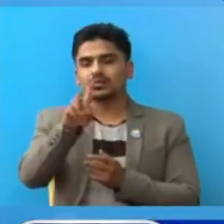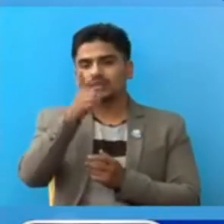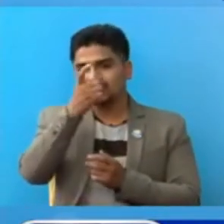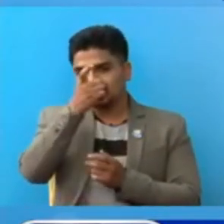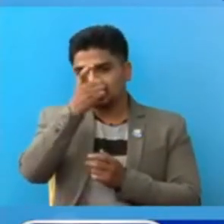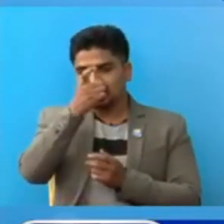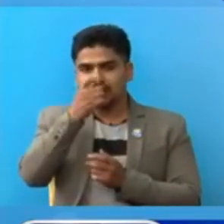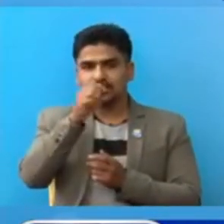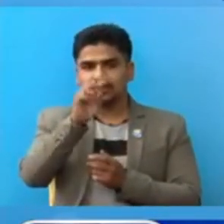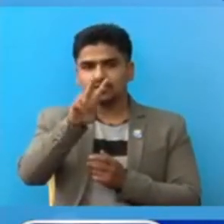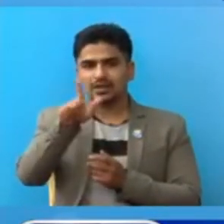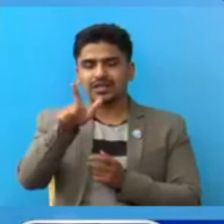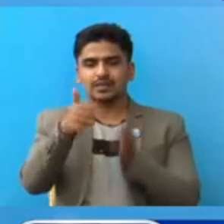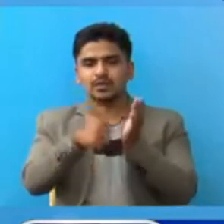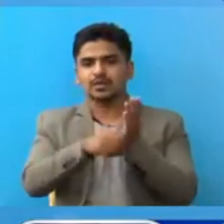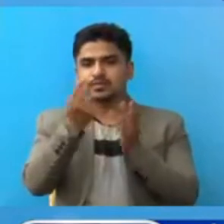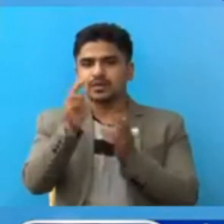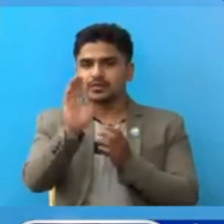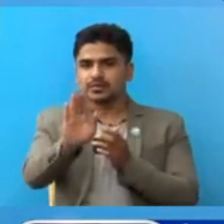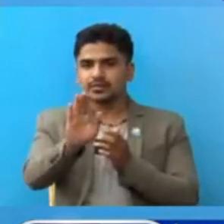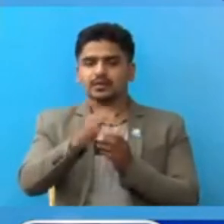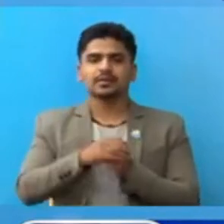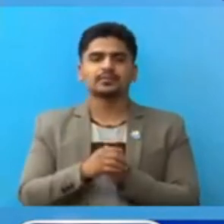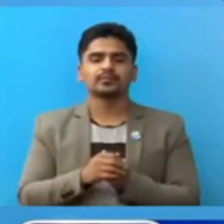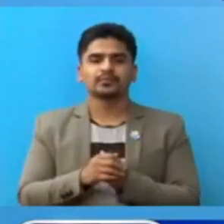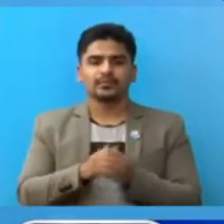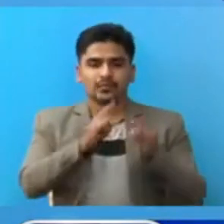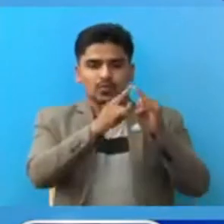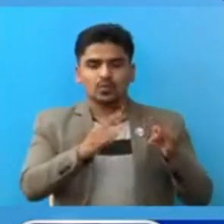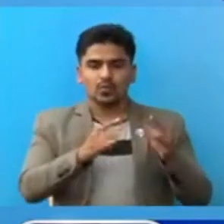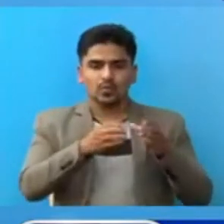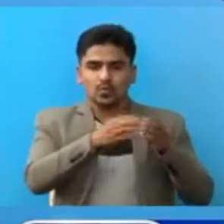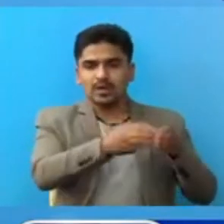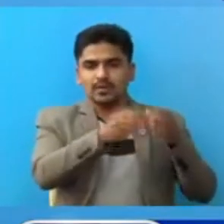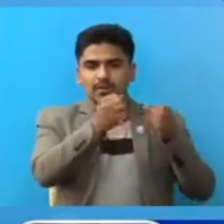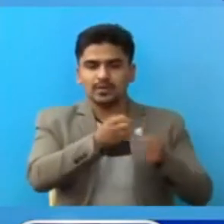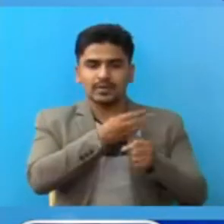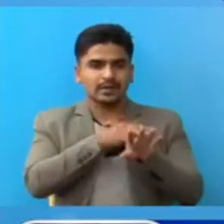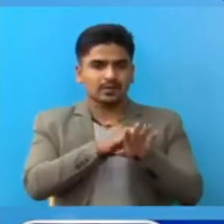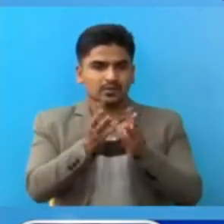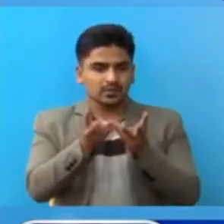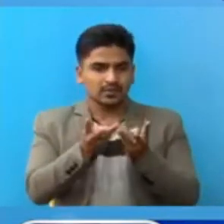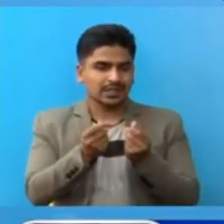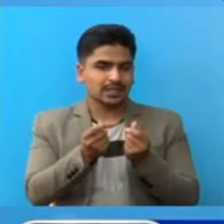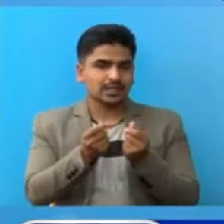परिछण भाहे को छा क्वारिंटिन मां रहनु भाहे का बेक्ती हरू को संख्या